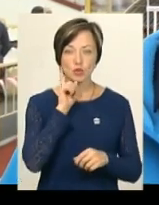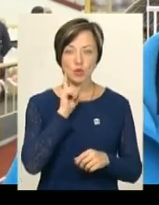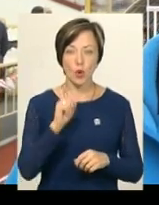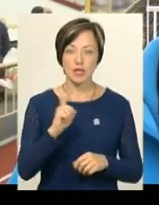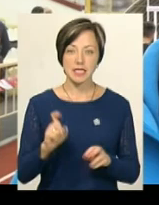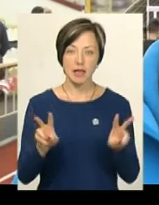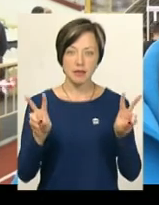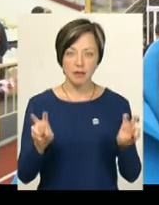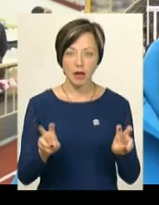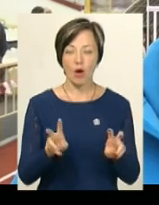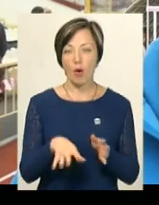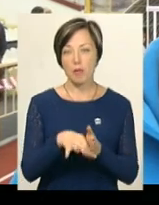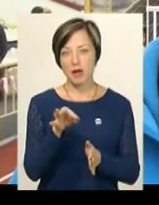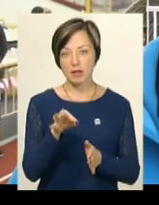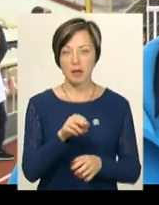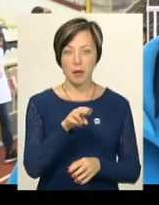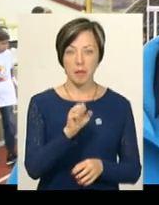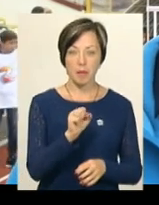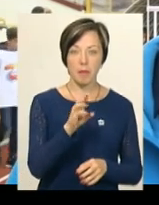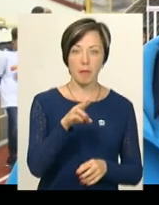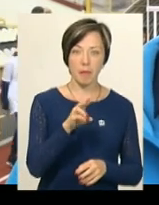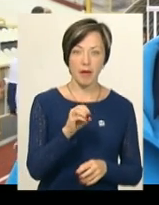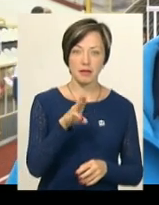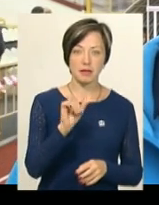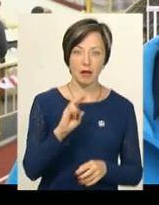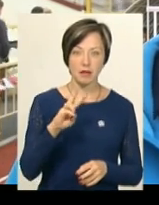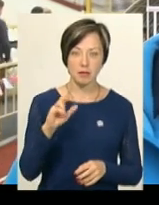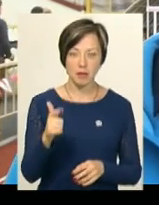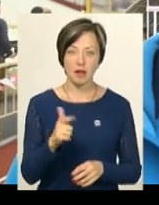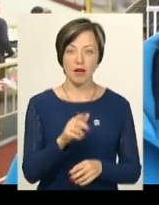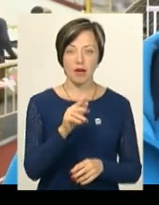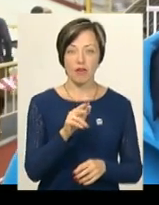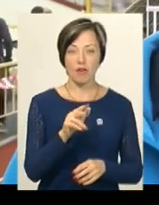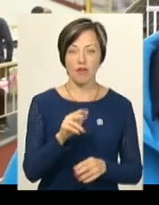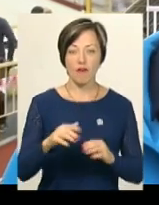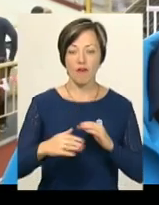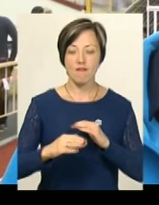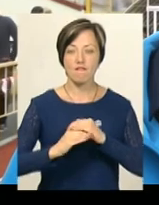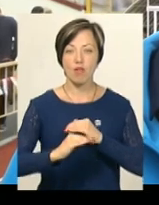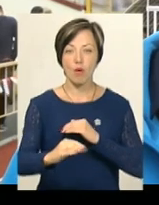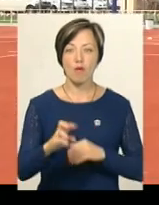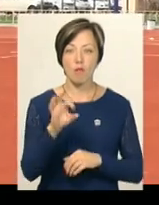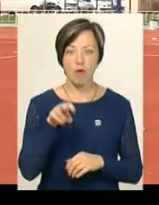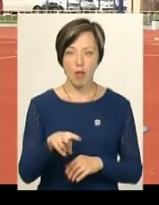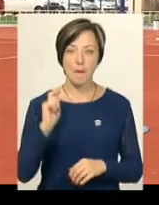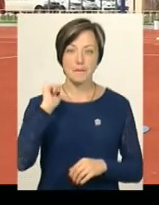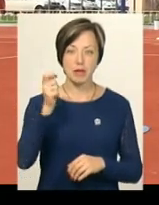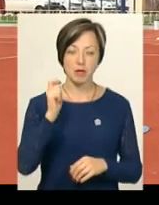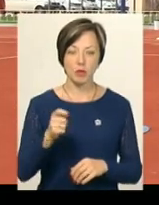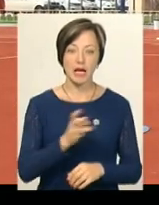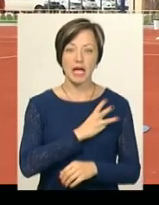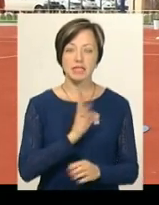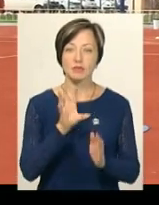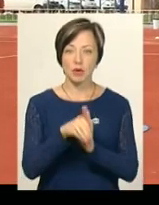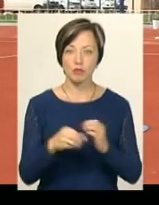-Зет», з яких обирається петанг, фрізбі, флорбол та бадмінтон. Ініціатива в